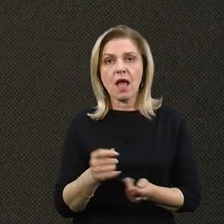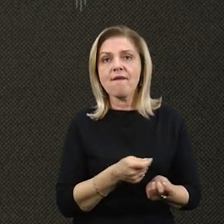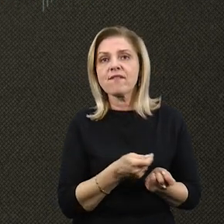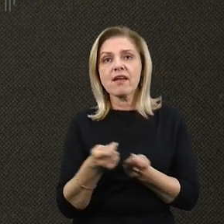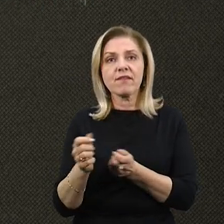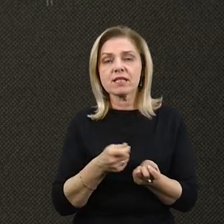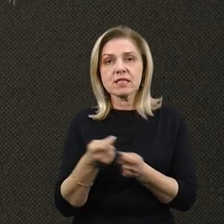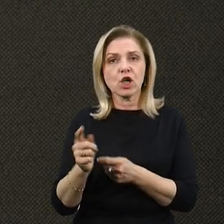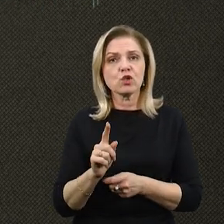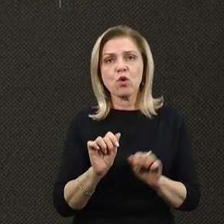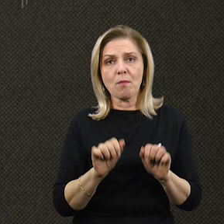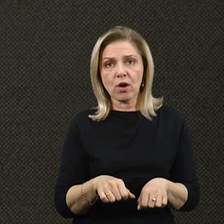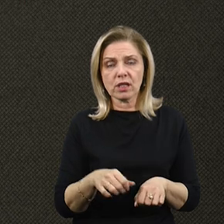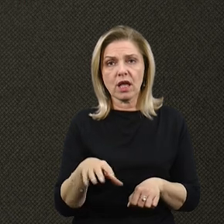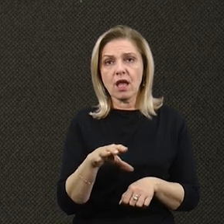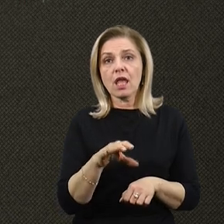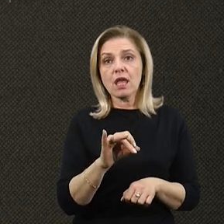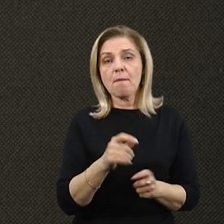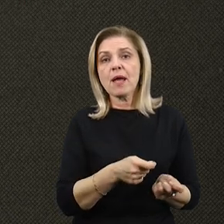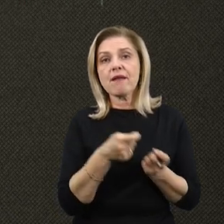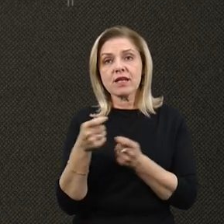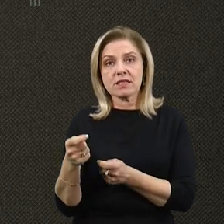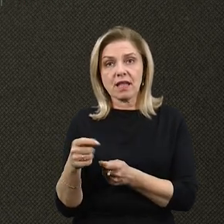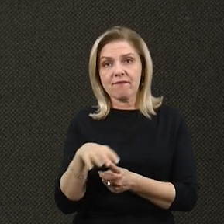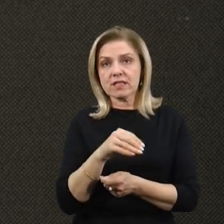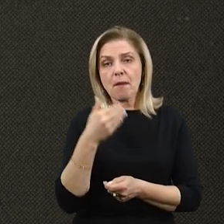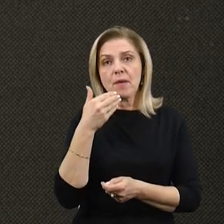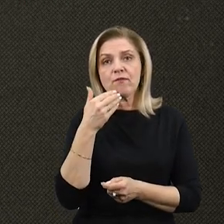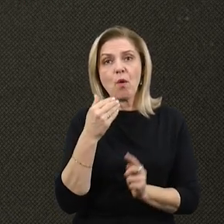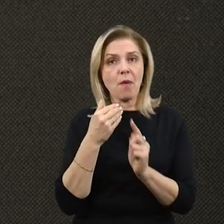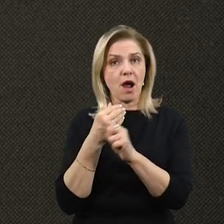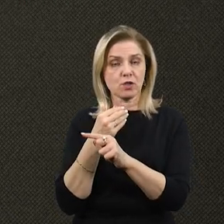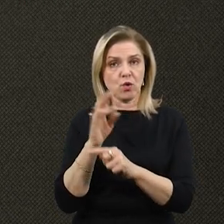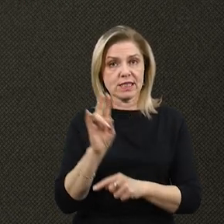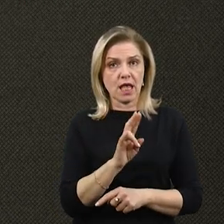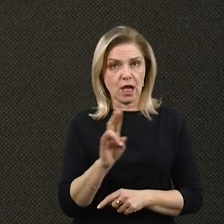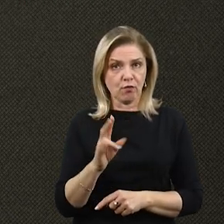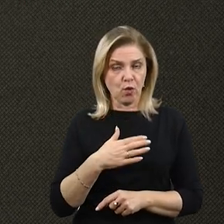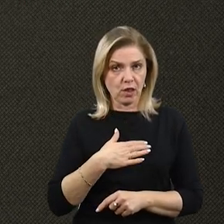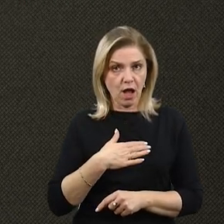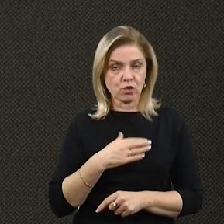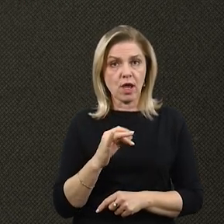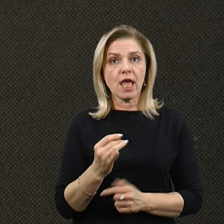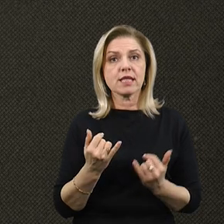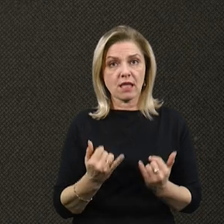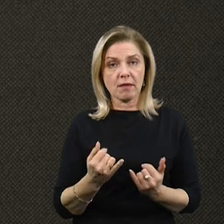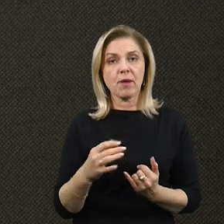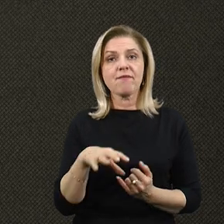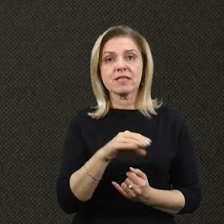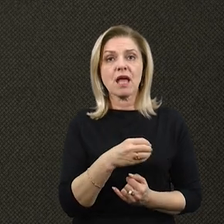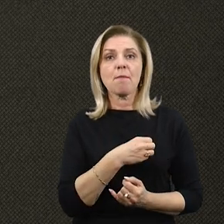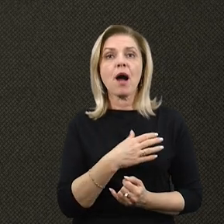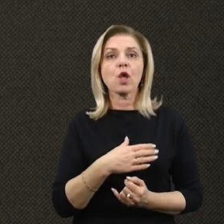могли, що стеліло. Перевезли в Первомайську церкву нашу. І там нині це все майно церкви,